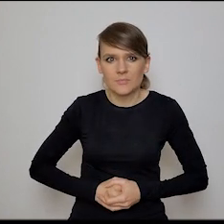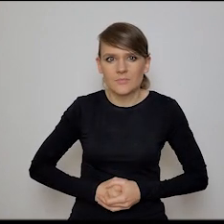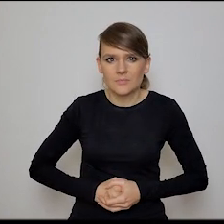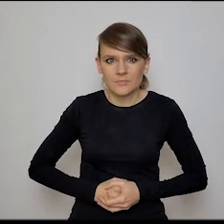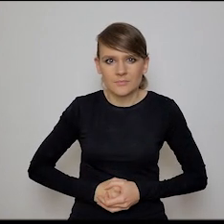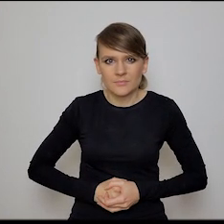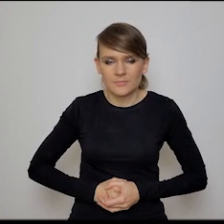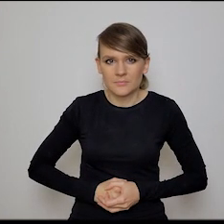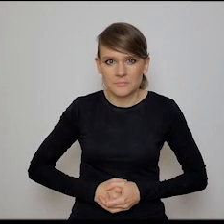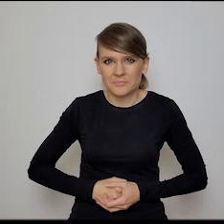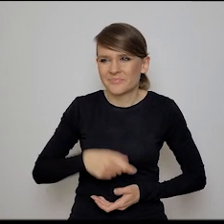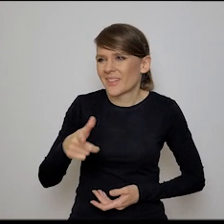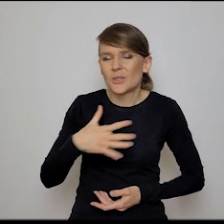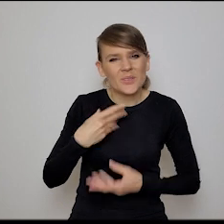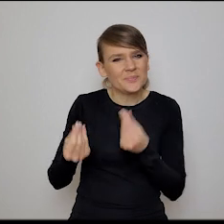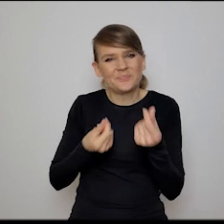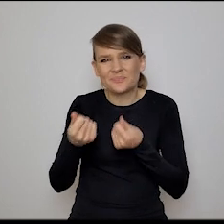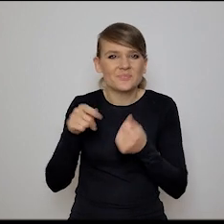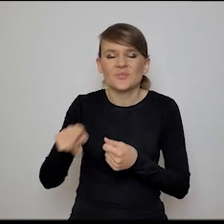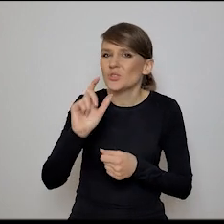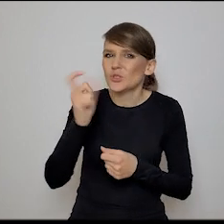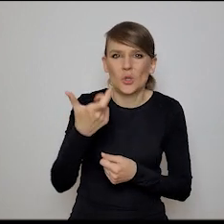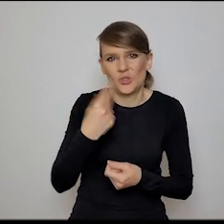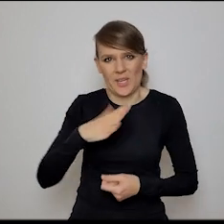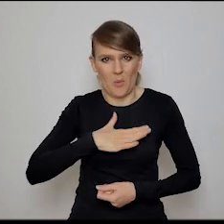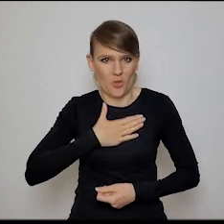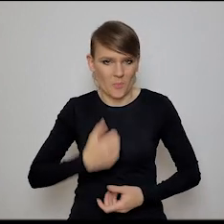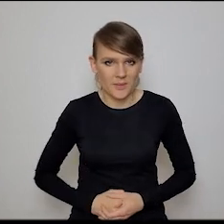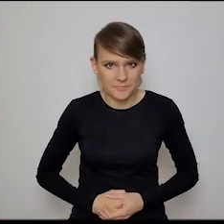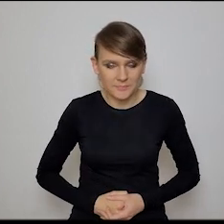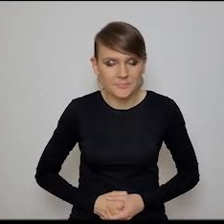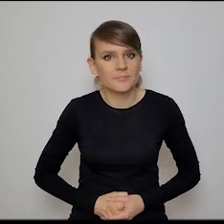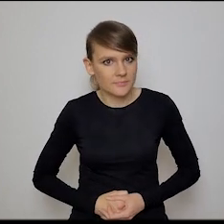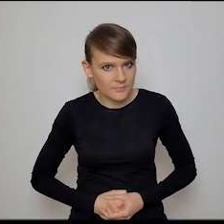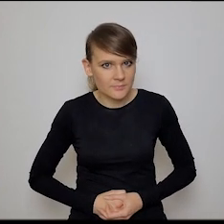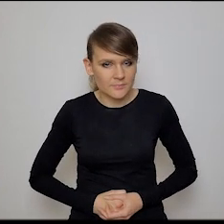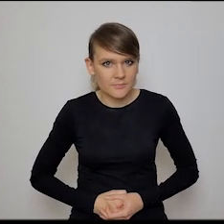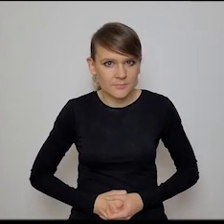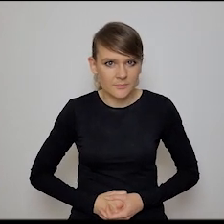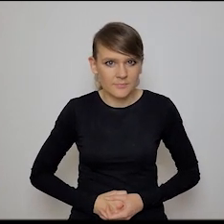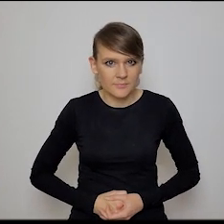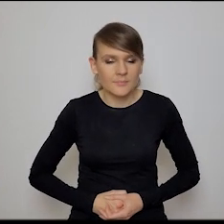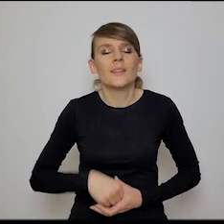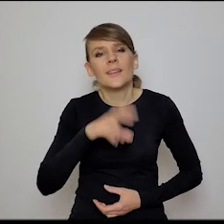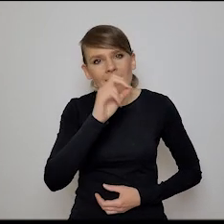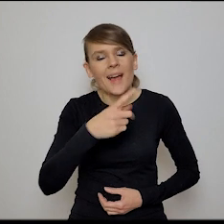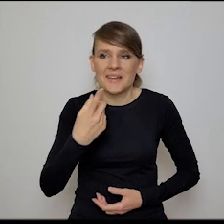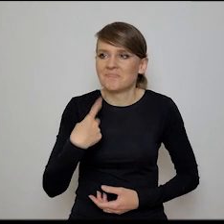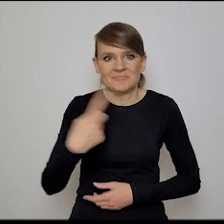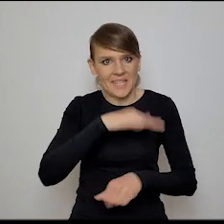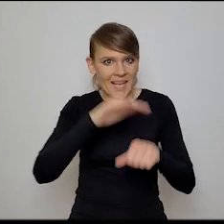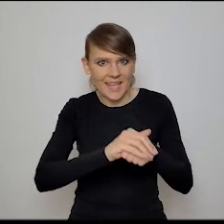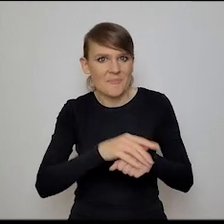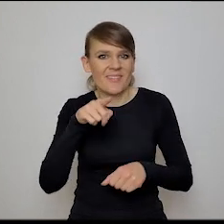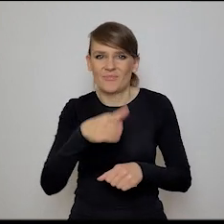coś mi tu się nie podoba. Ja mam taką cały czas problem, bo okej, tu się zgadzamy, że to są nasze jakieś intuicje, że my nie